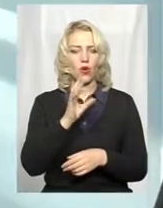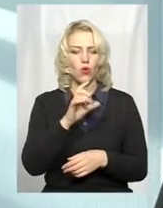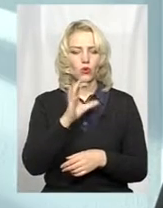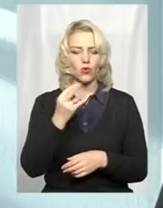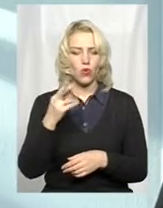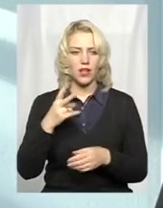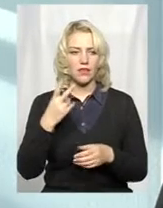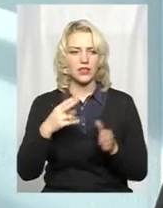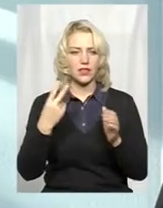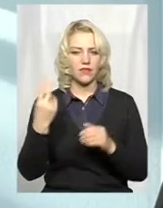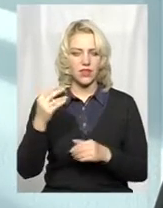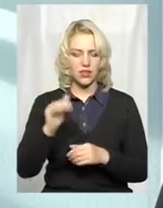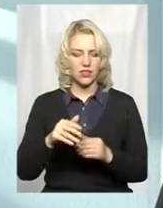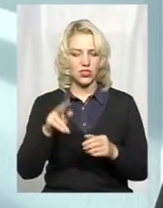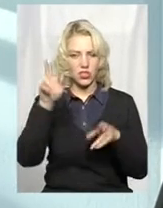зайця-русака – 8 тисяч,